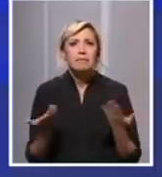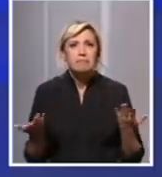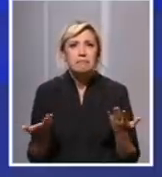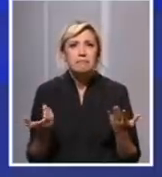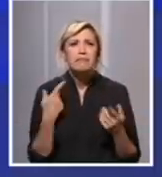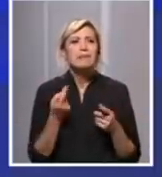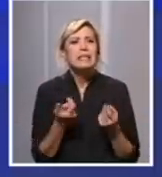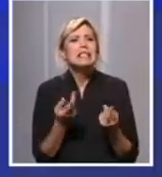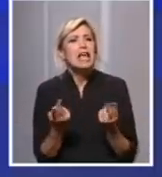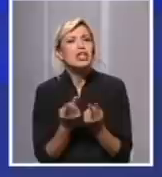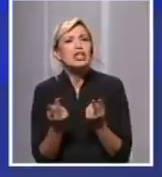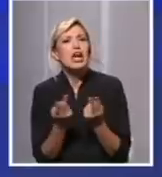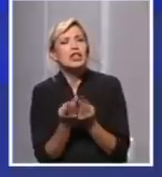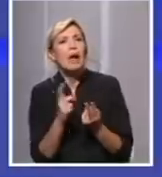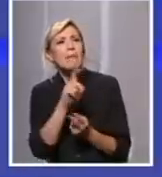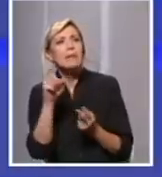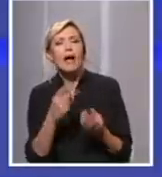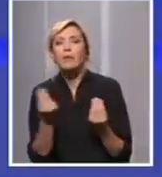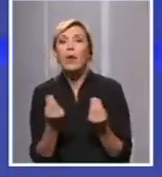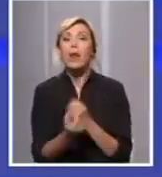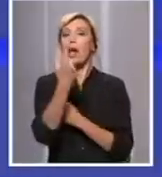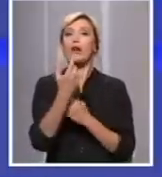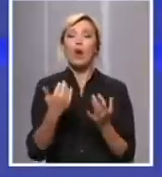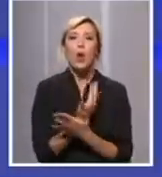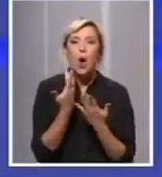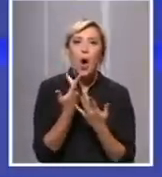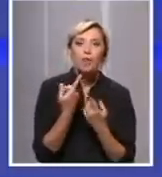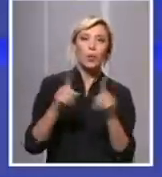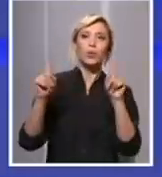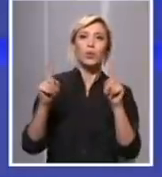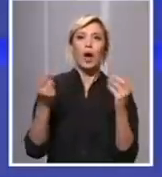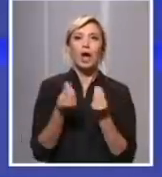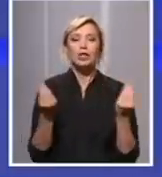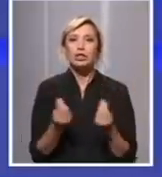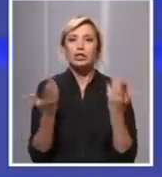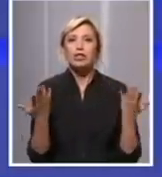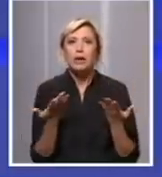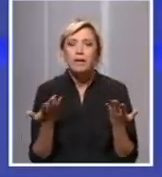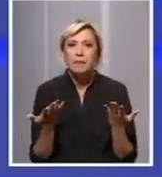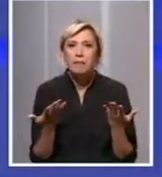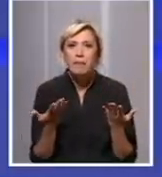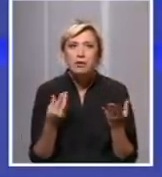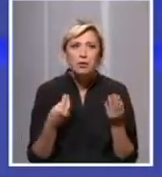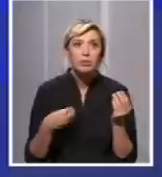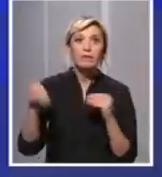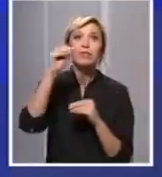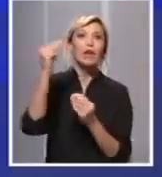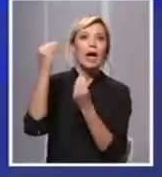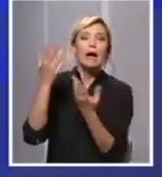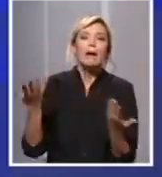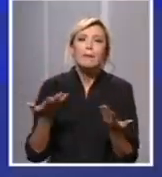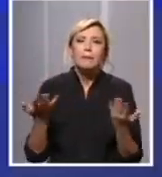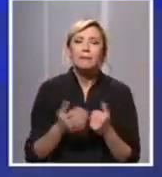slična pitanja? Ili ima nešto što da sad kažemo, da znamo sad više, da smo nešto stekli sa iskustvom?